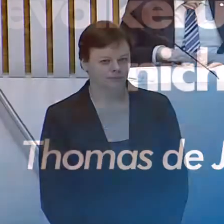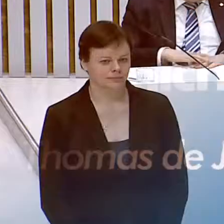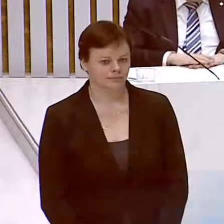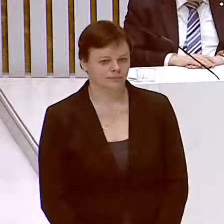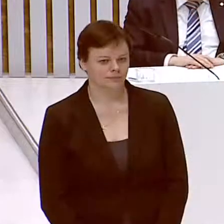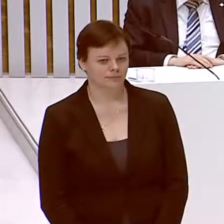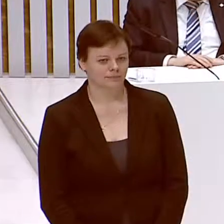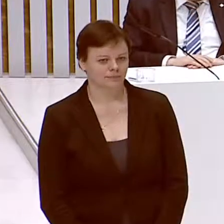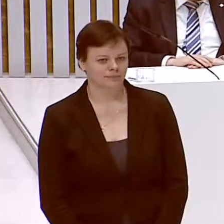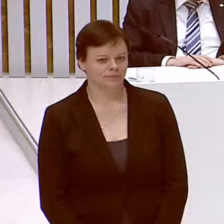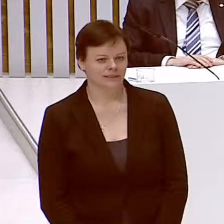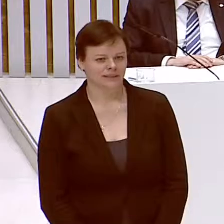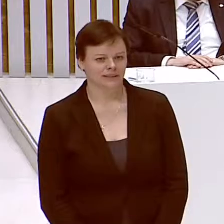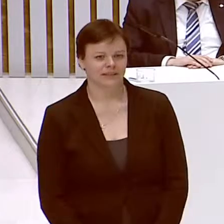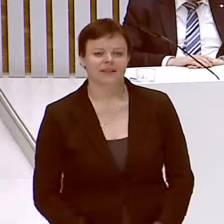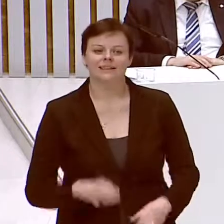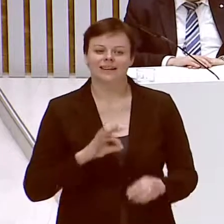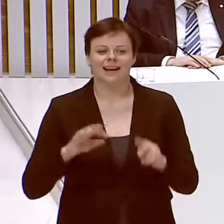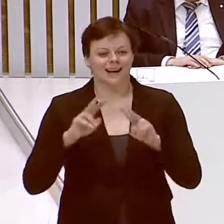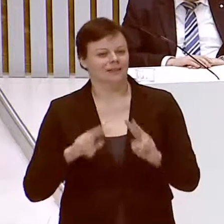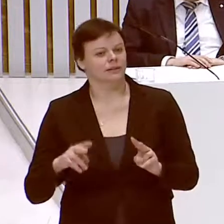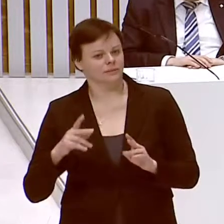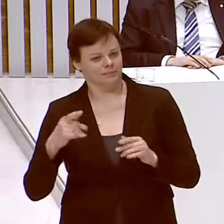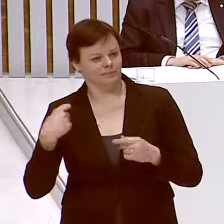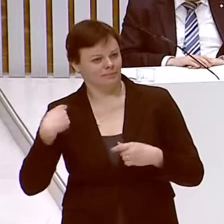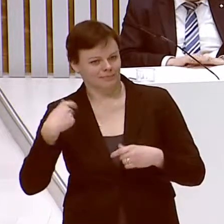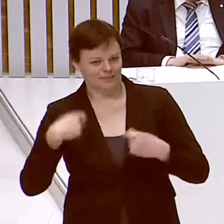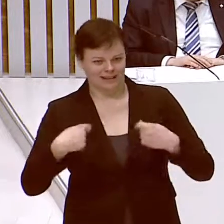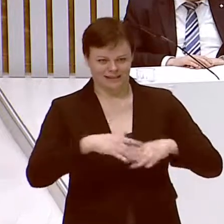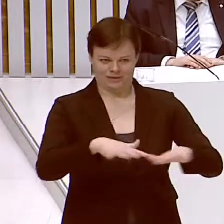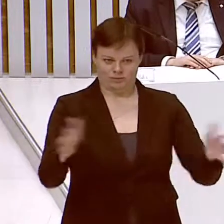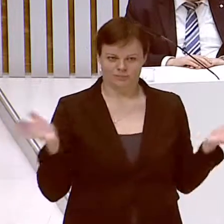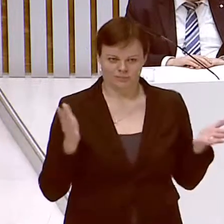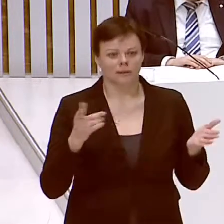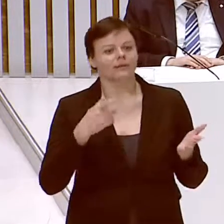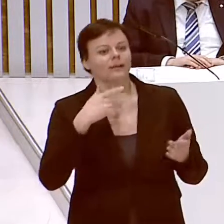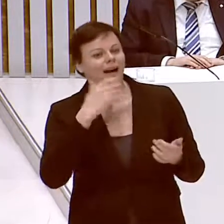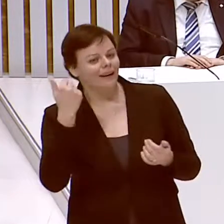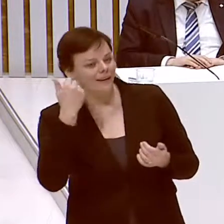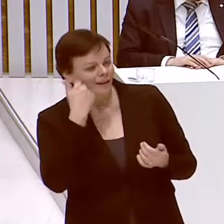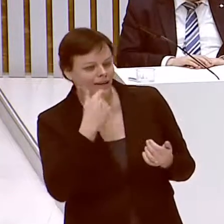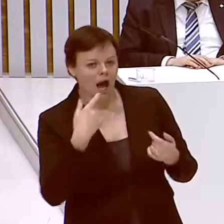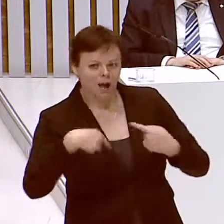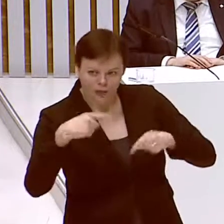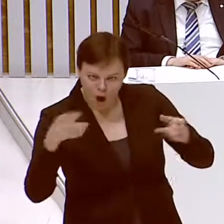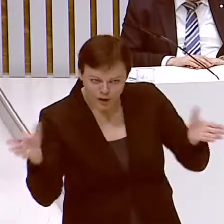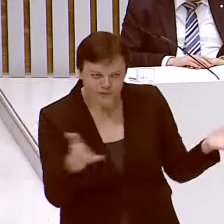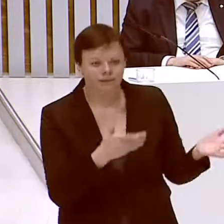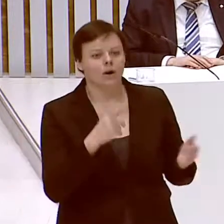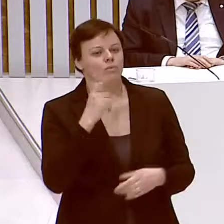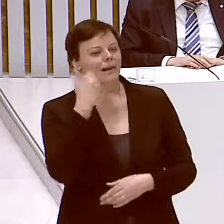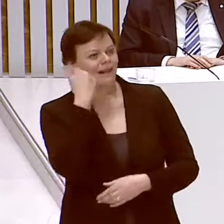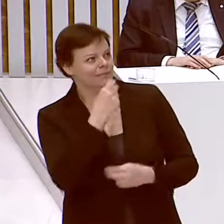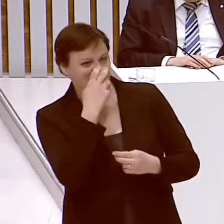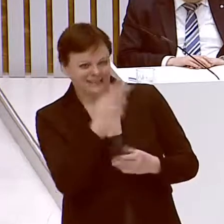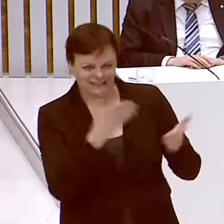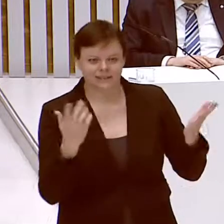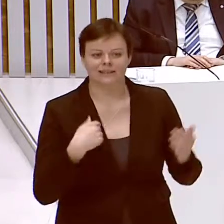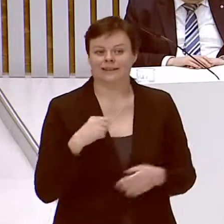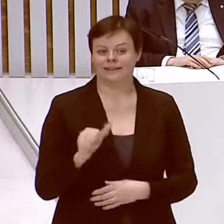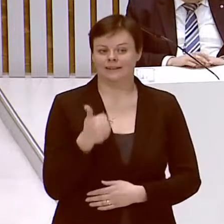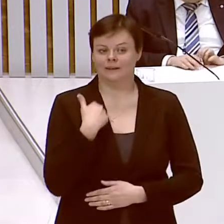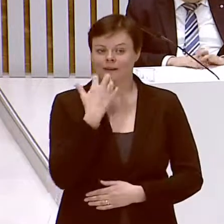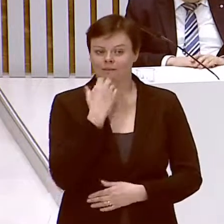Sehr geehrtes Präsidium, werte Abgeordnete, liebe Gäste, als erstes möchte ich einmal bemerken, ich finde es